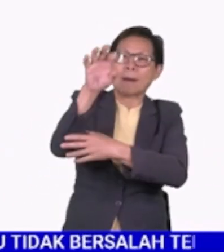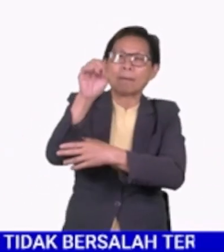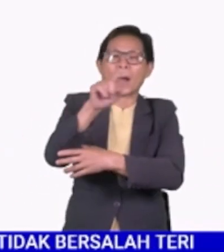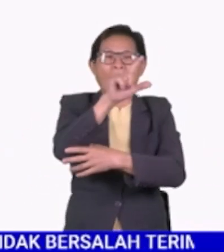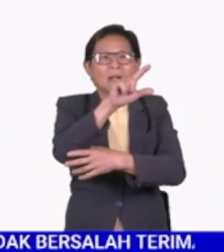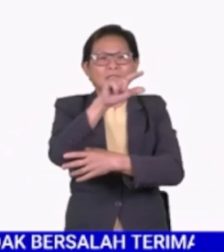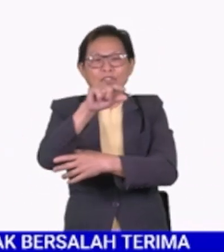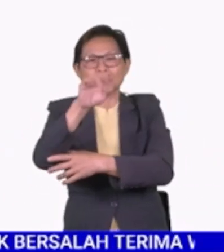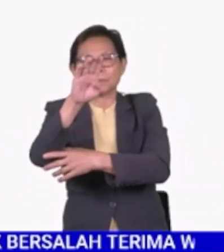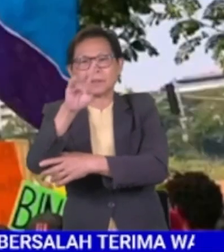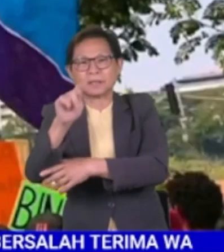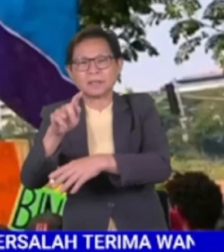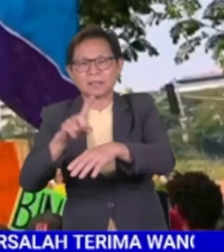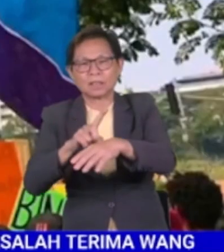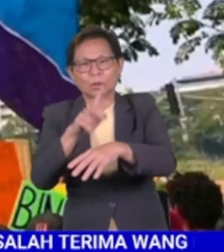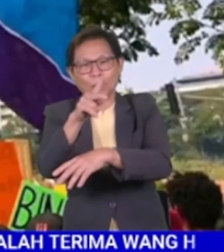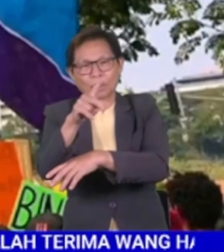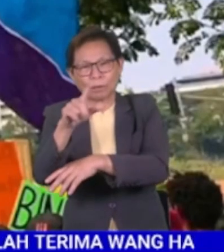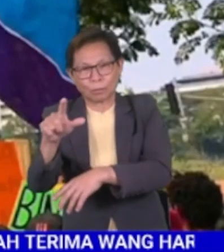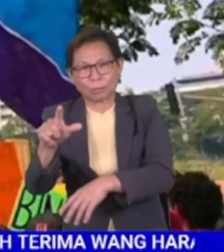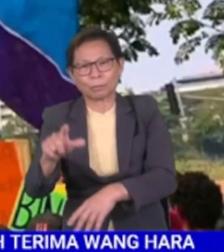LGBT di Ibu Negara.